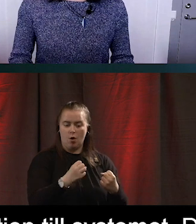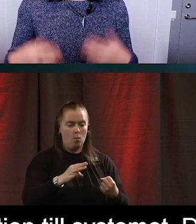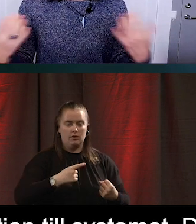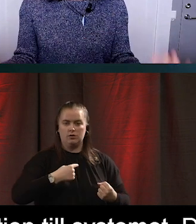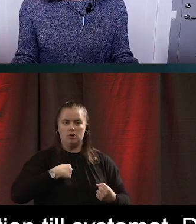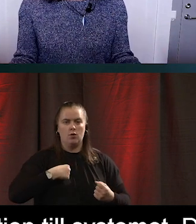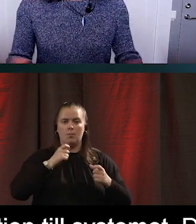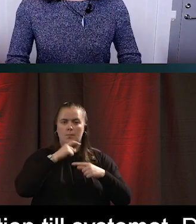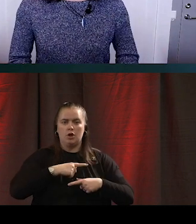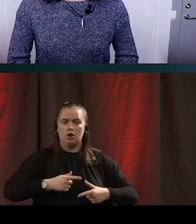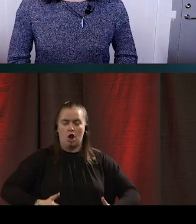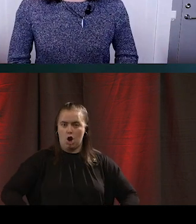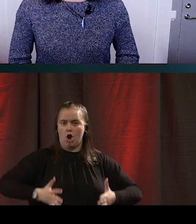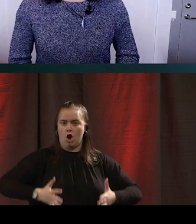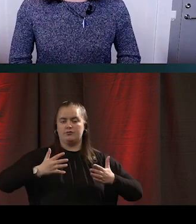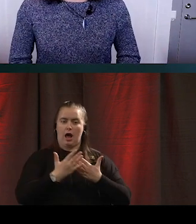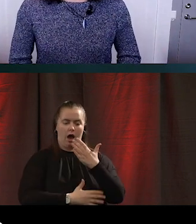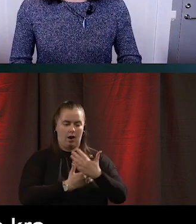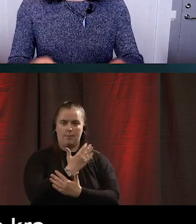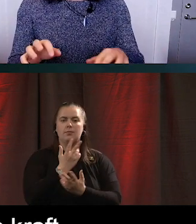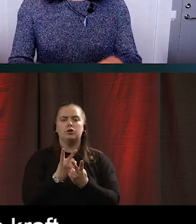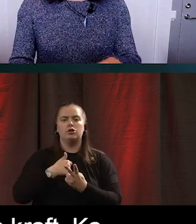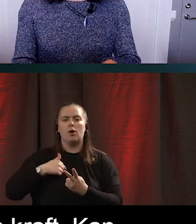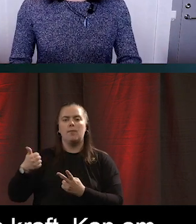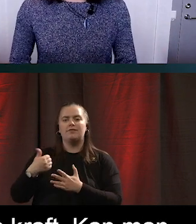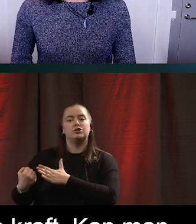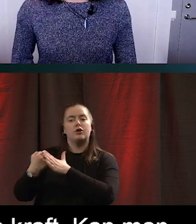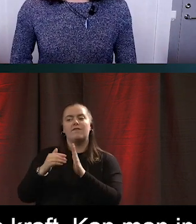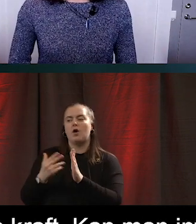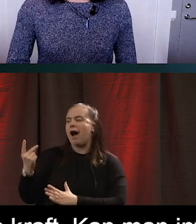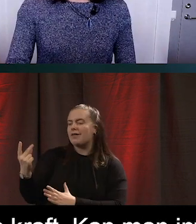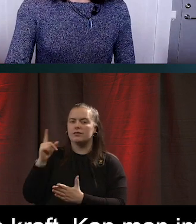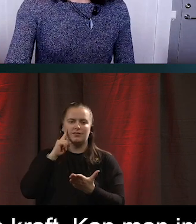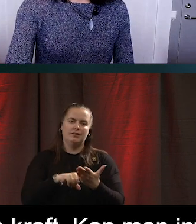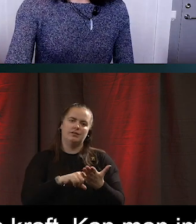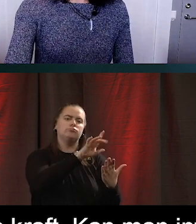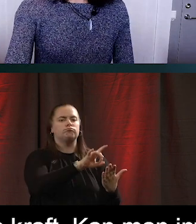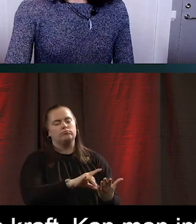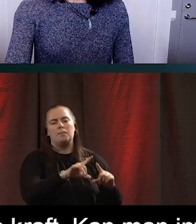armar kommer ju till exempel behöva stöd från någon annan. Att fylla i blanketter och så vidare.